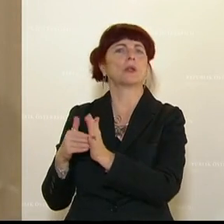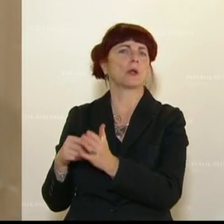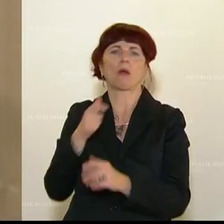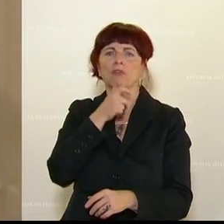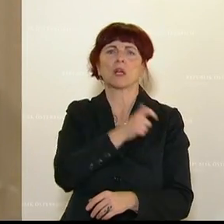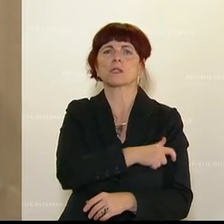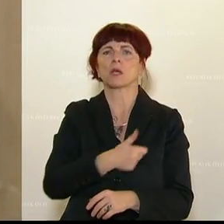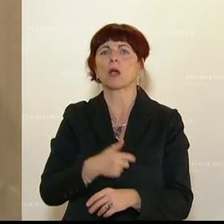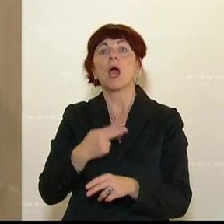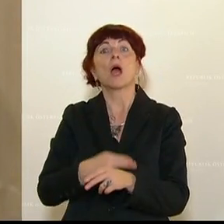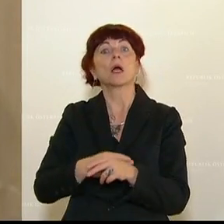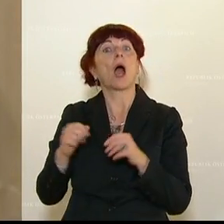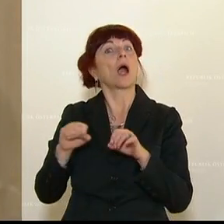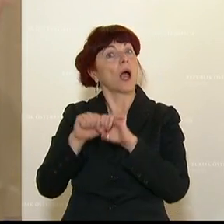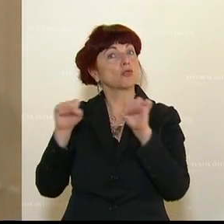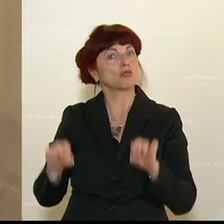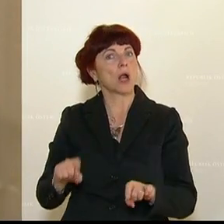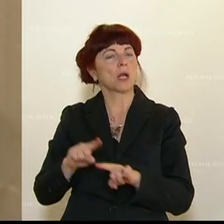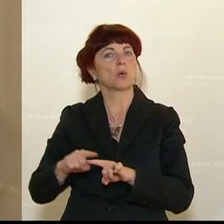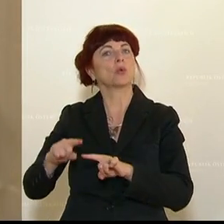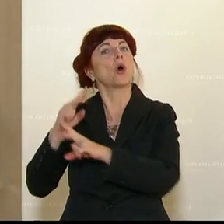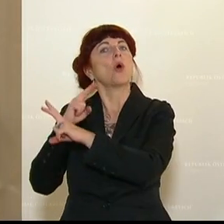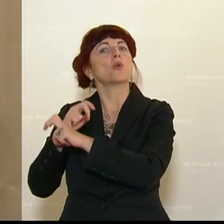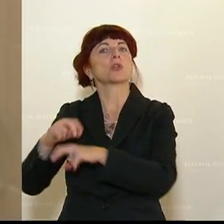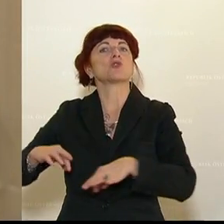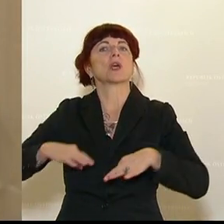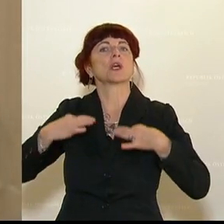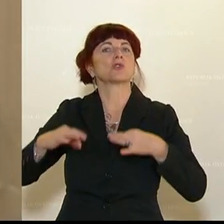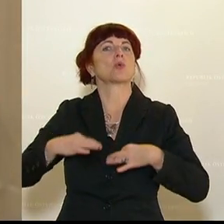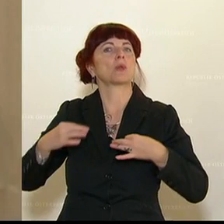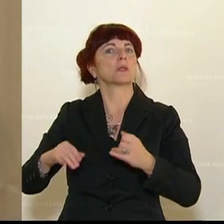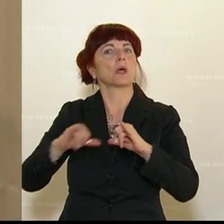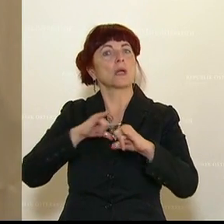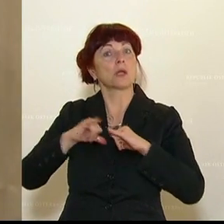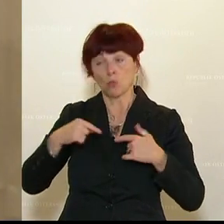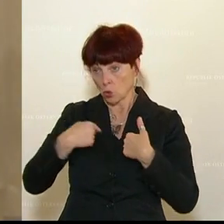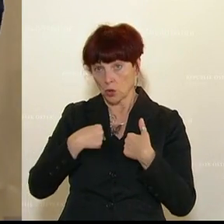und für die österreichische Gesundheitskasse. Und ich habe den Herrn Gesundheitsminister im Ausschuss gefragt,